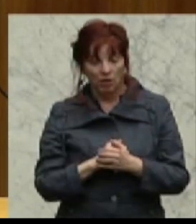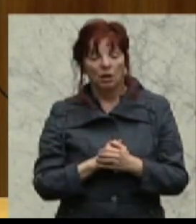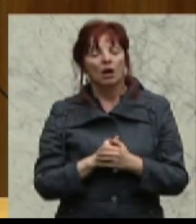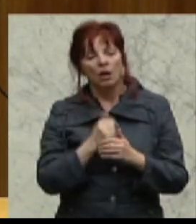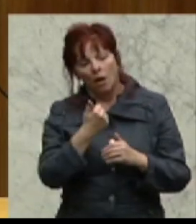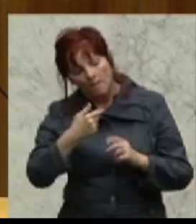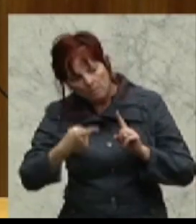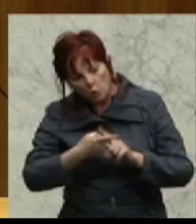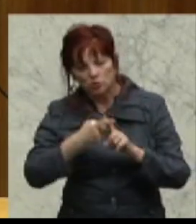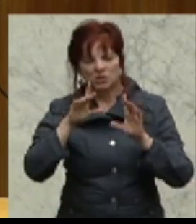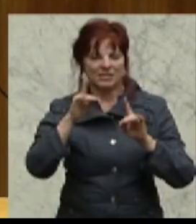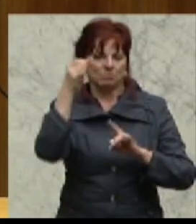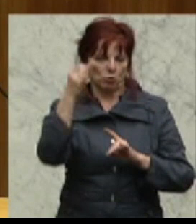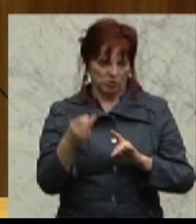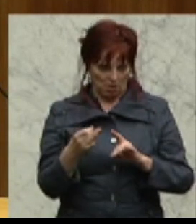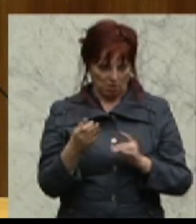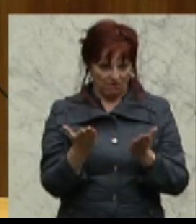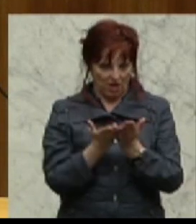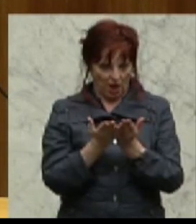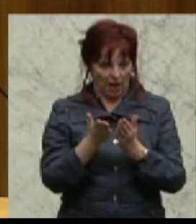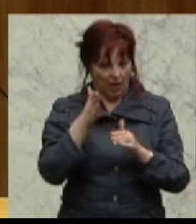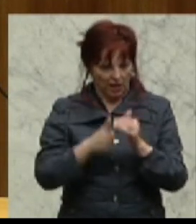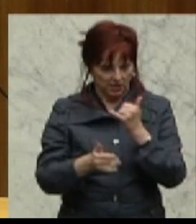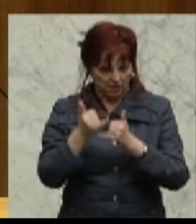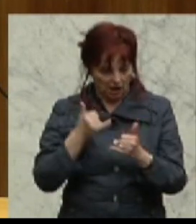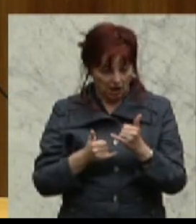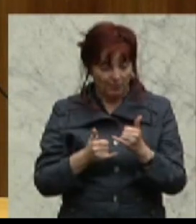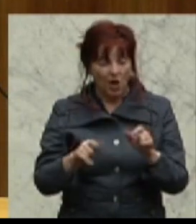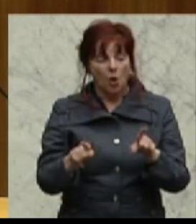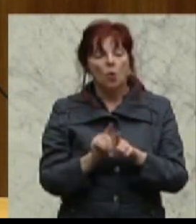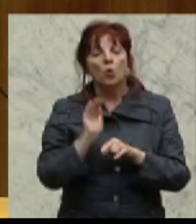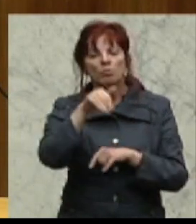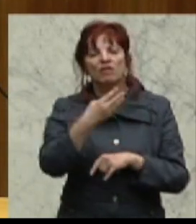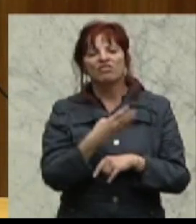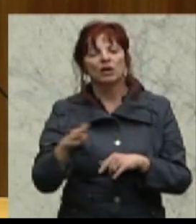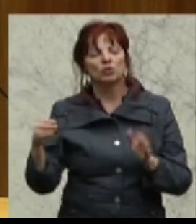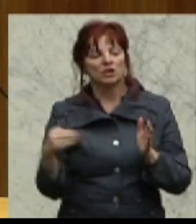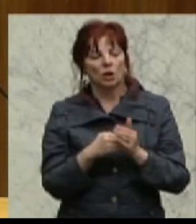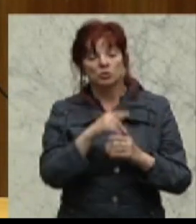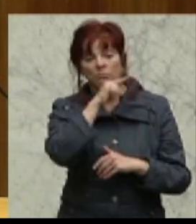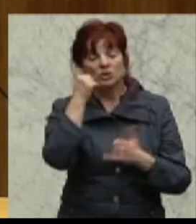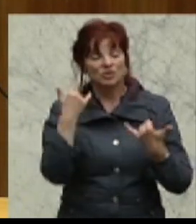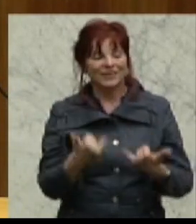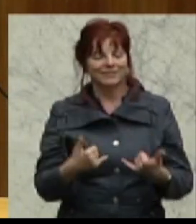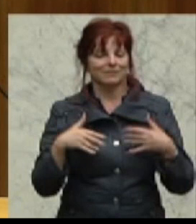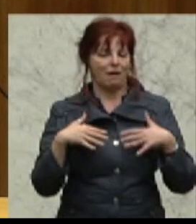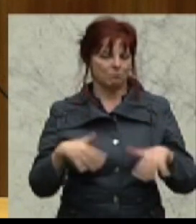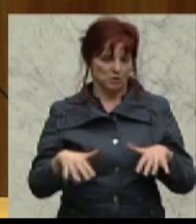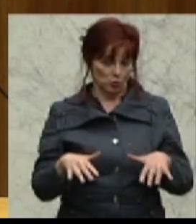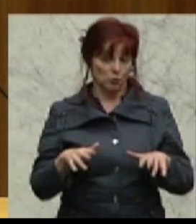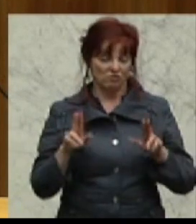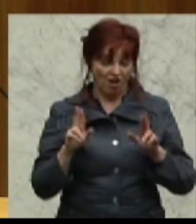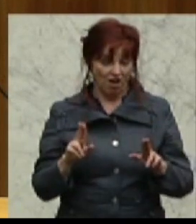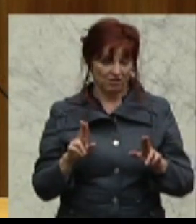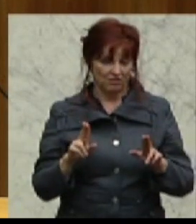Prozent. Wir haben über 400.000 Menschen in Arbeitslosigkeit. Und ich würde mich wirklich freuen,